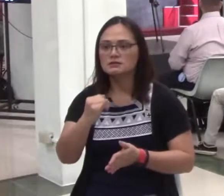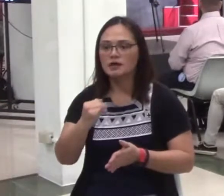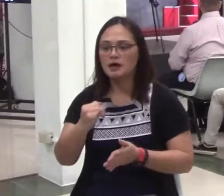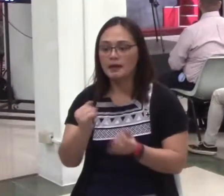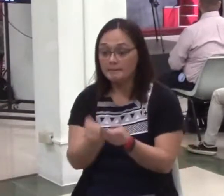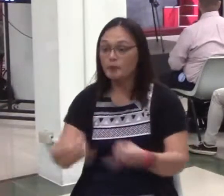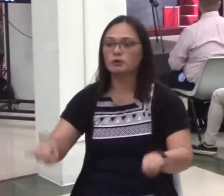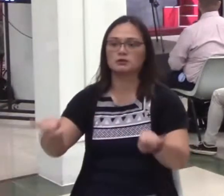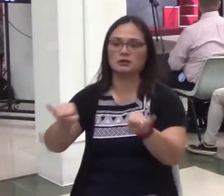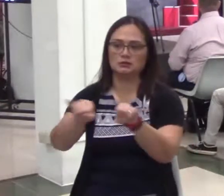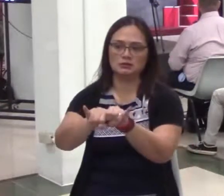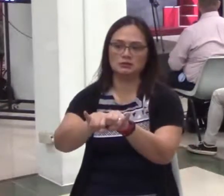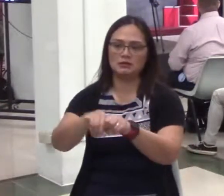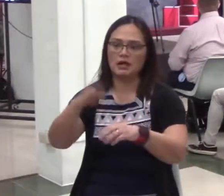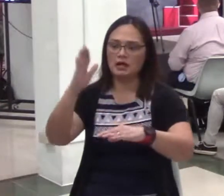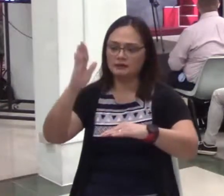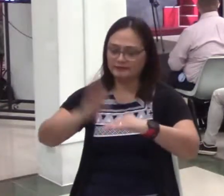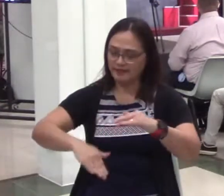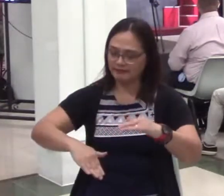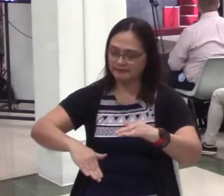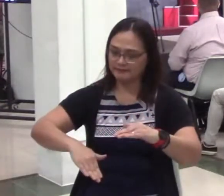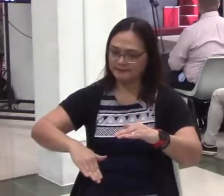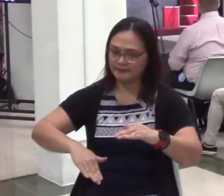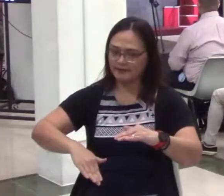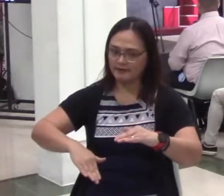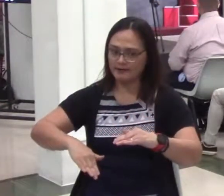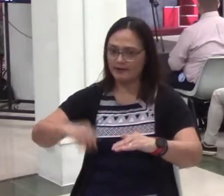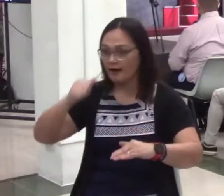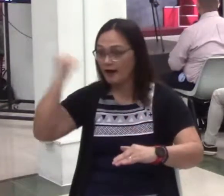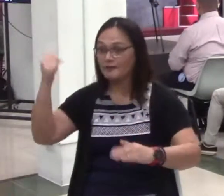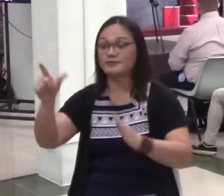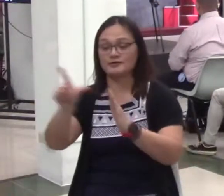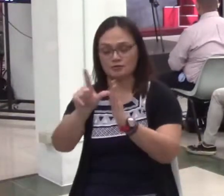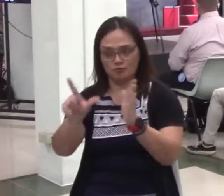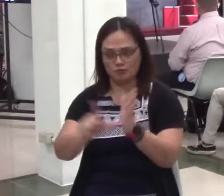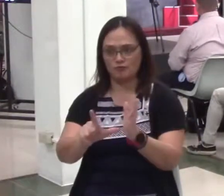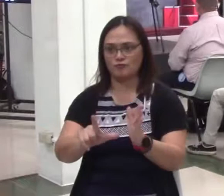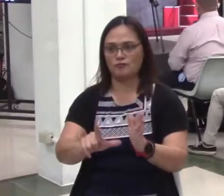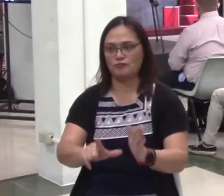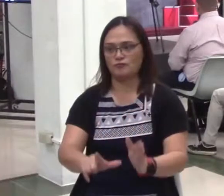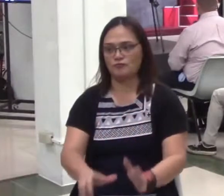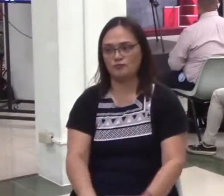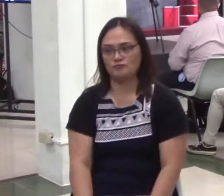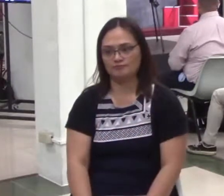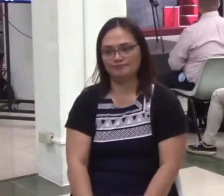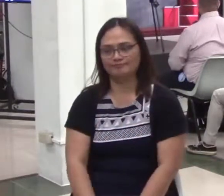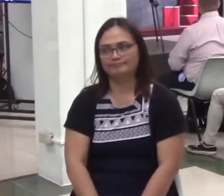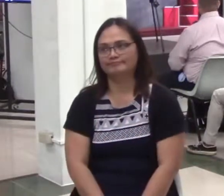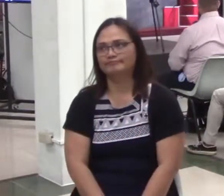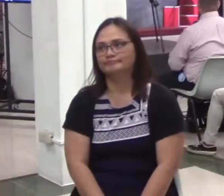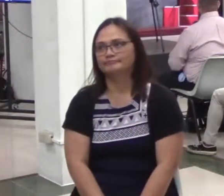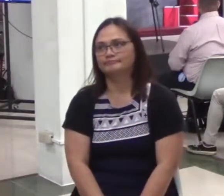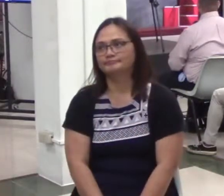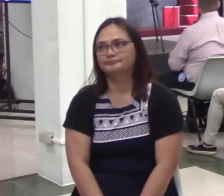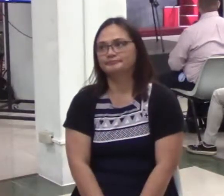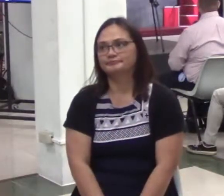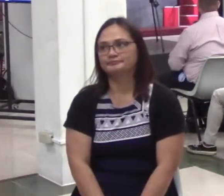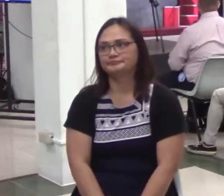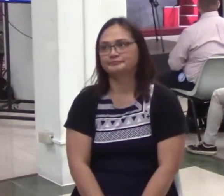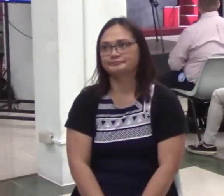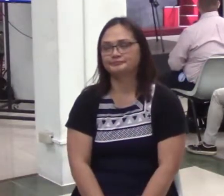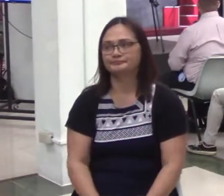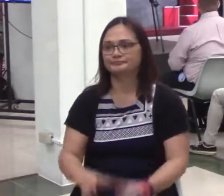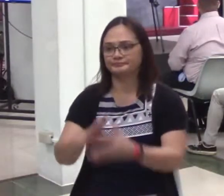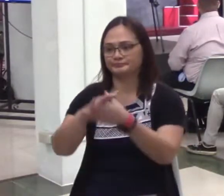natatawa ako sa Amerika eh, pinag-uusapan namin sa Amerika. Kasi mga kapatid, meron silang tinatawag na shutdown